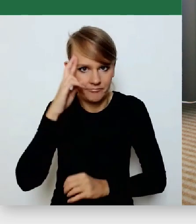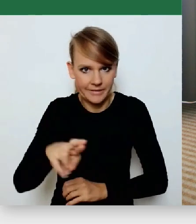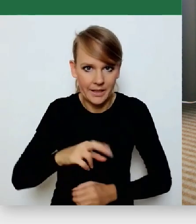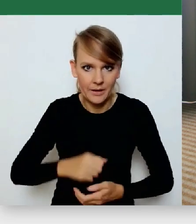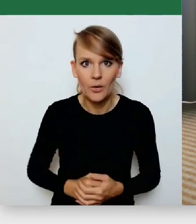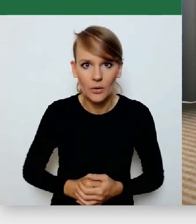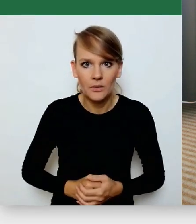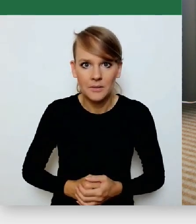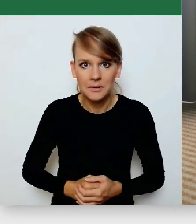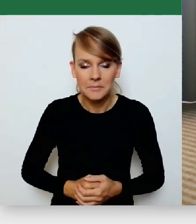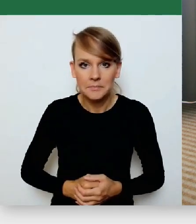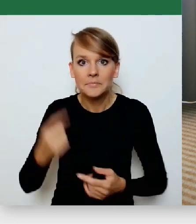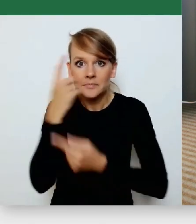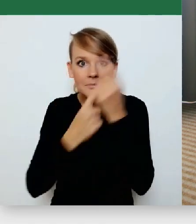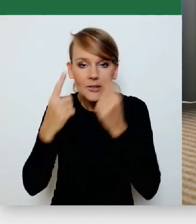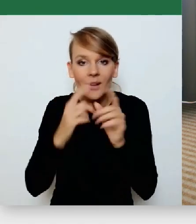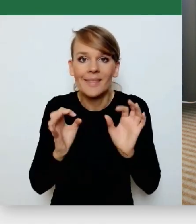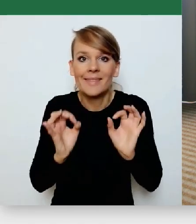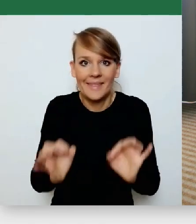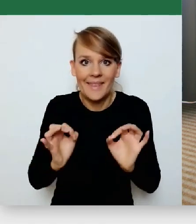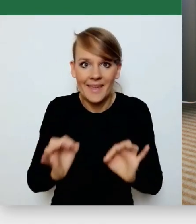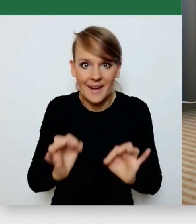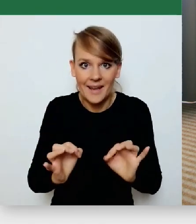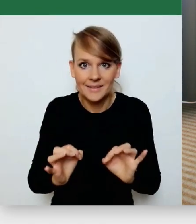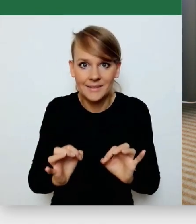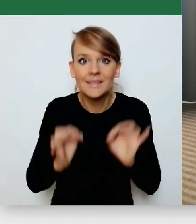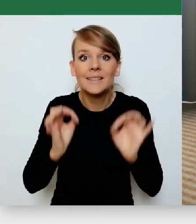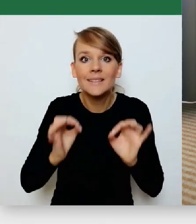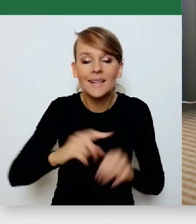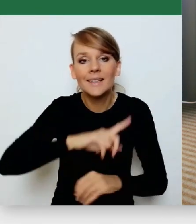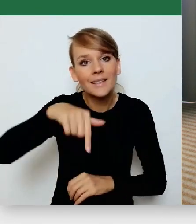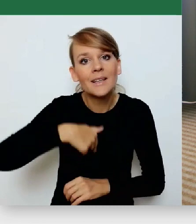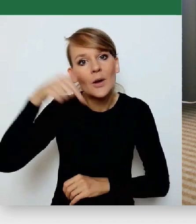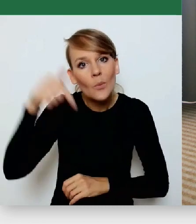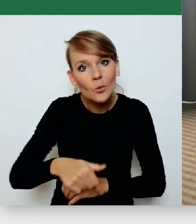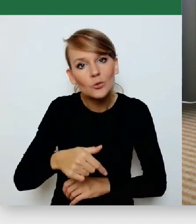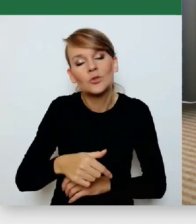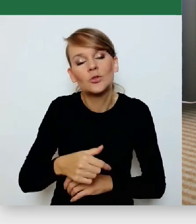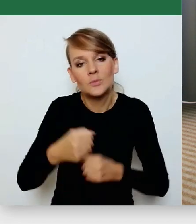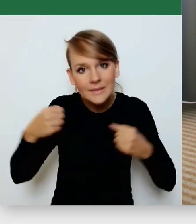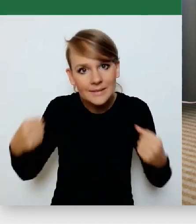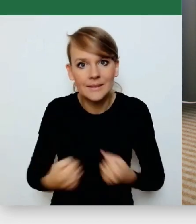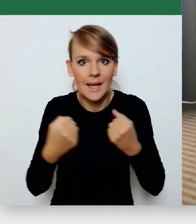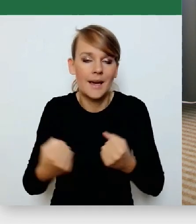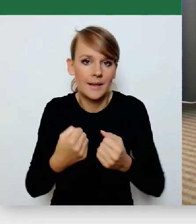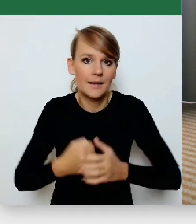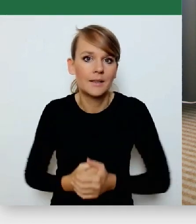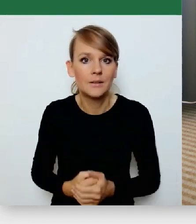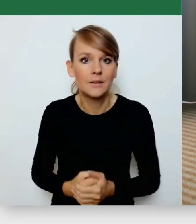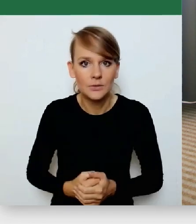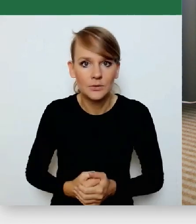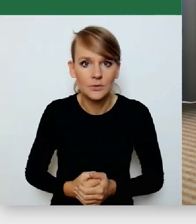teraz musimy zrobić wszystko, żeby z jednej strony, po raz kolejny, bo